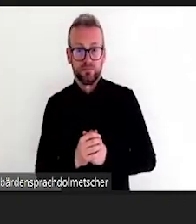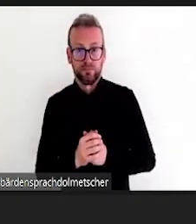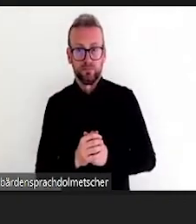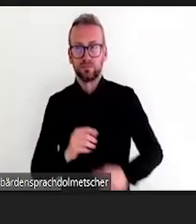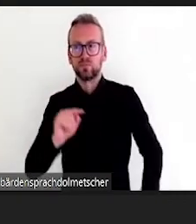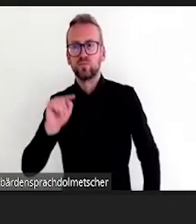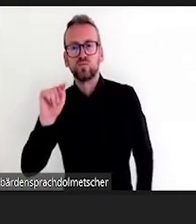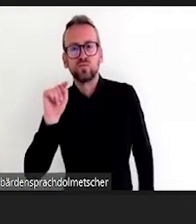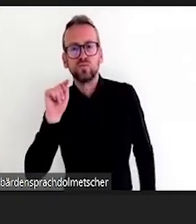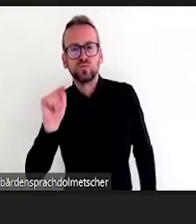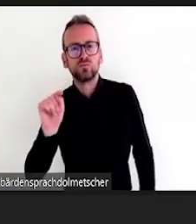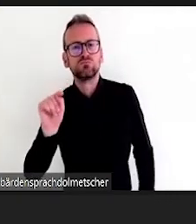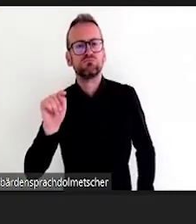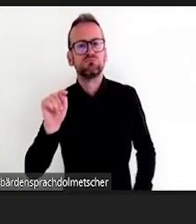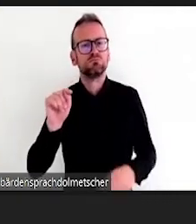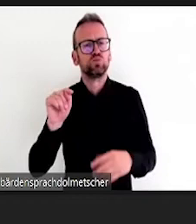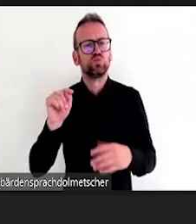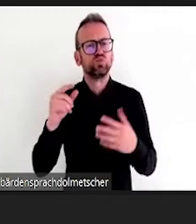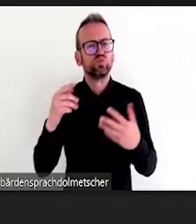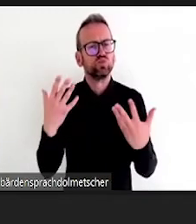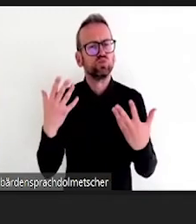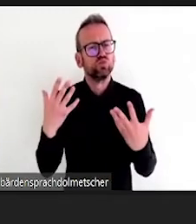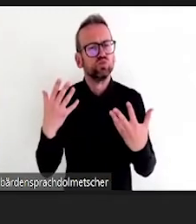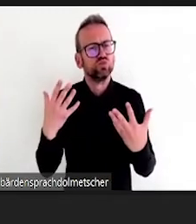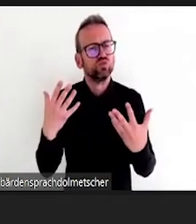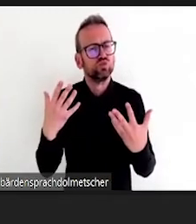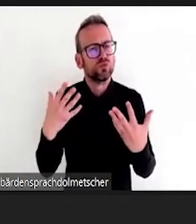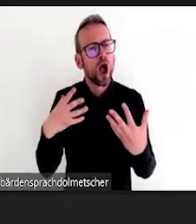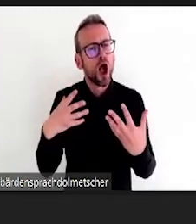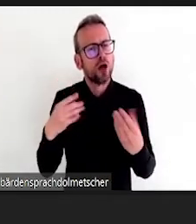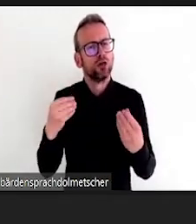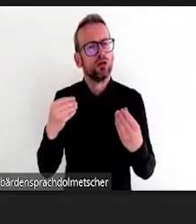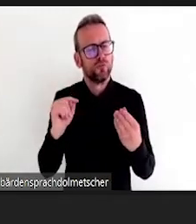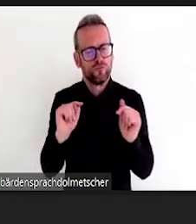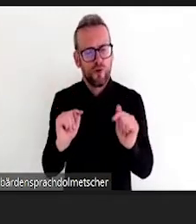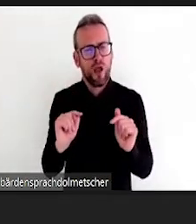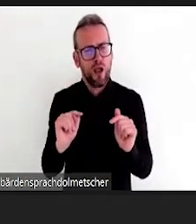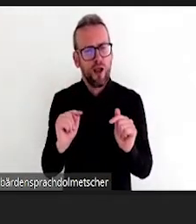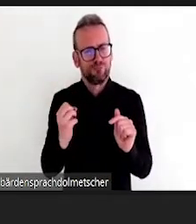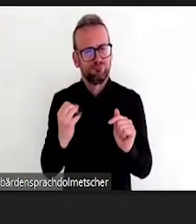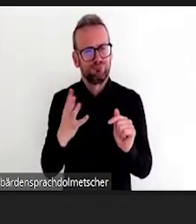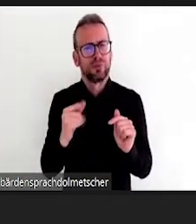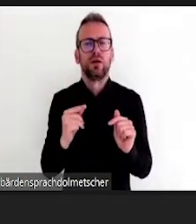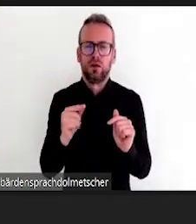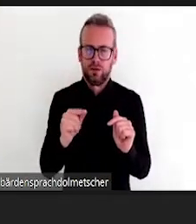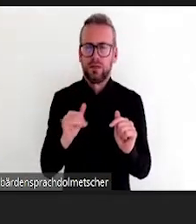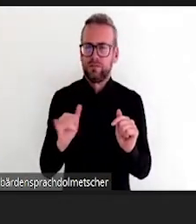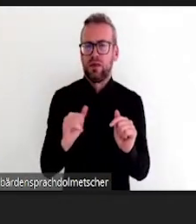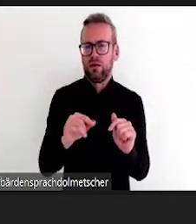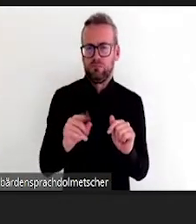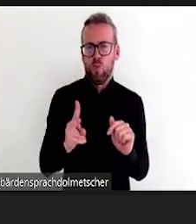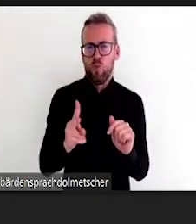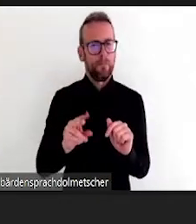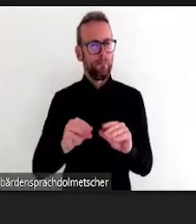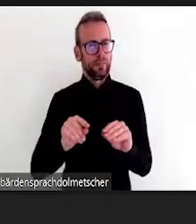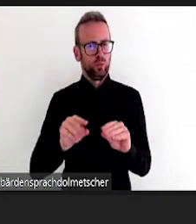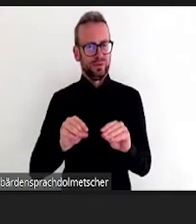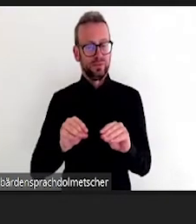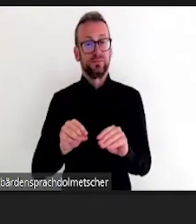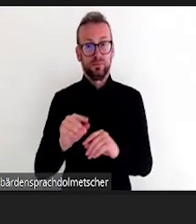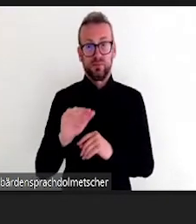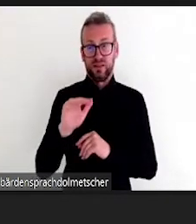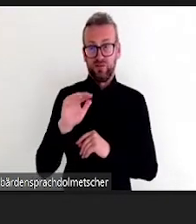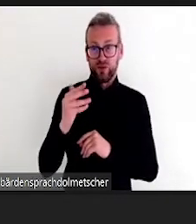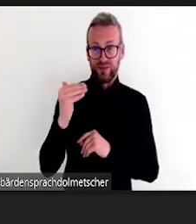ich eine Art Grundrezept für diesen Digi-Snack, dass die wissen, wo wir uns hier so ein bisschen bewegen. Ich habe gerade gesagt, dass ich mich extra dafür entschieden habe,